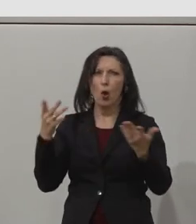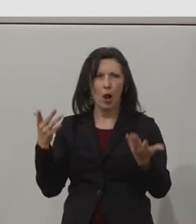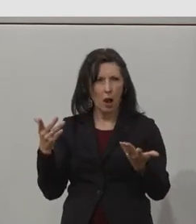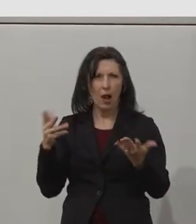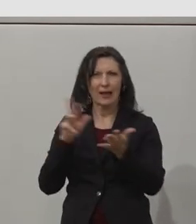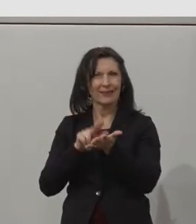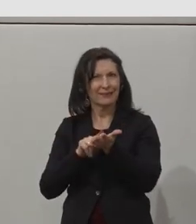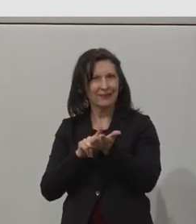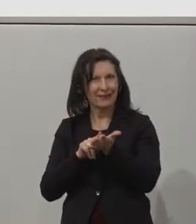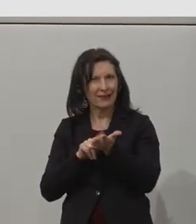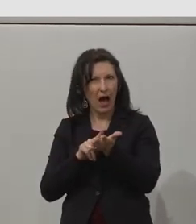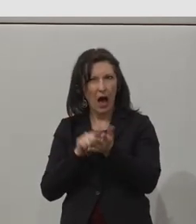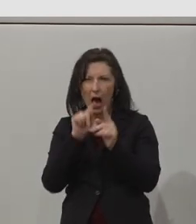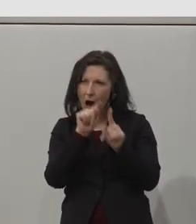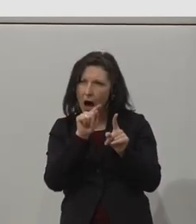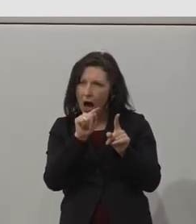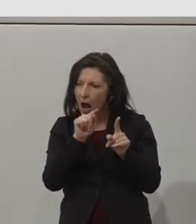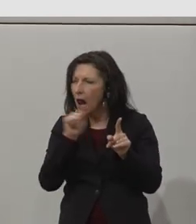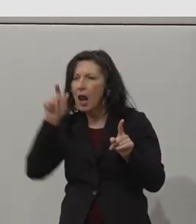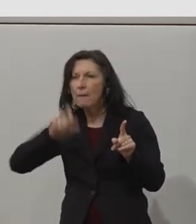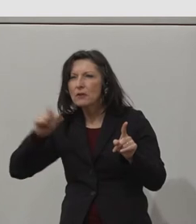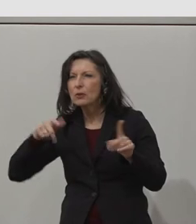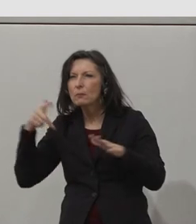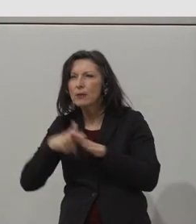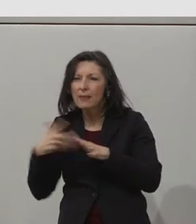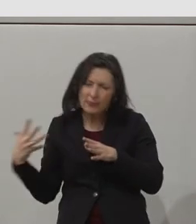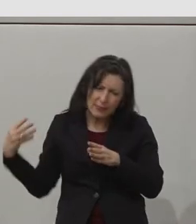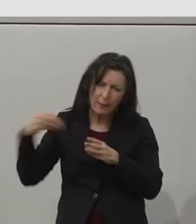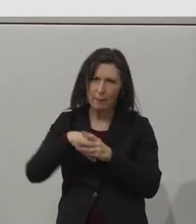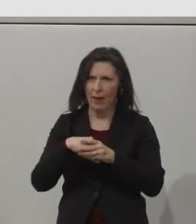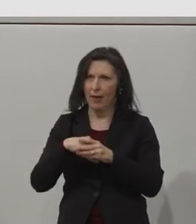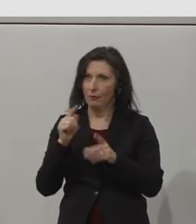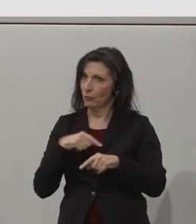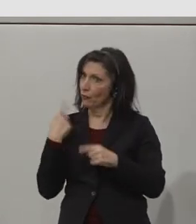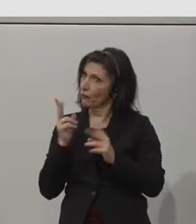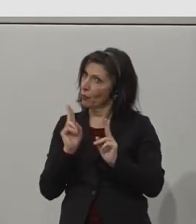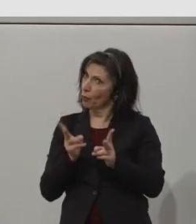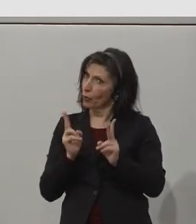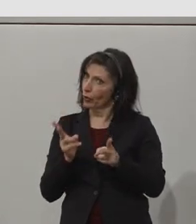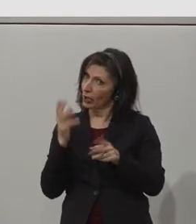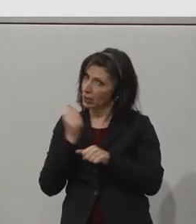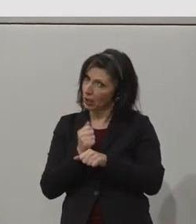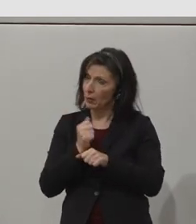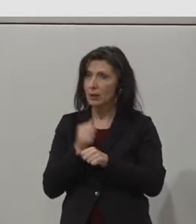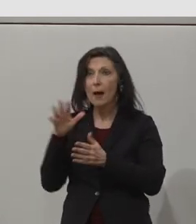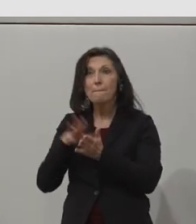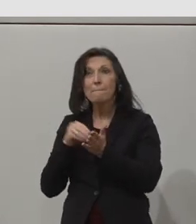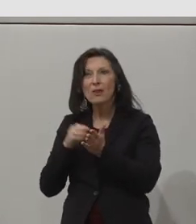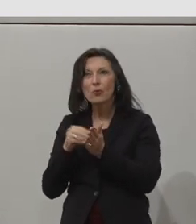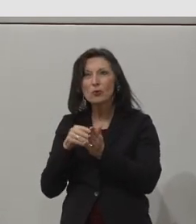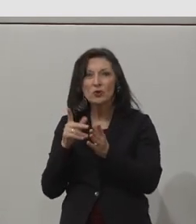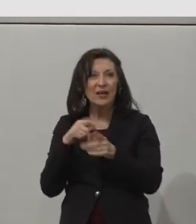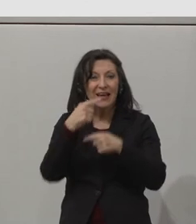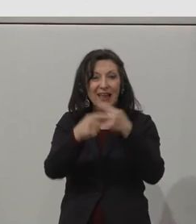reason, we've made it possible to engage users early in the development cycle and to give feedback on